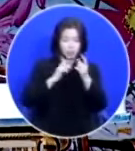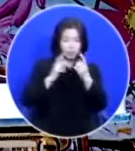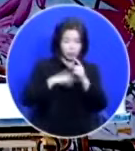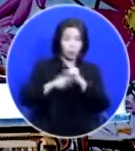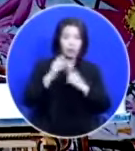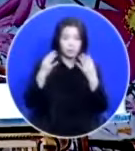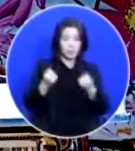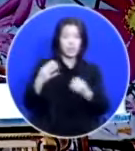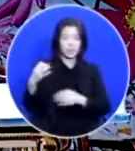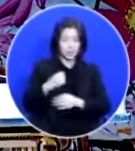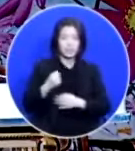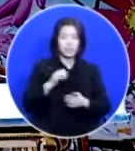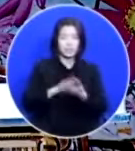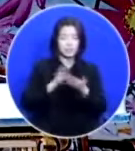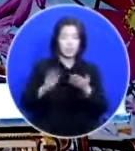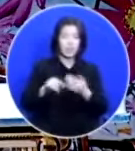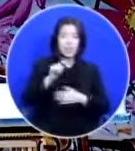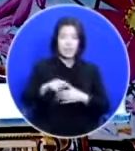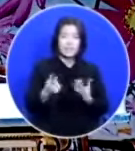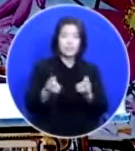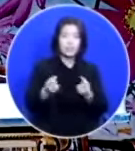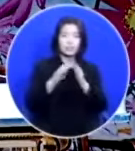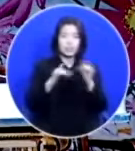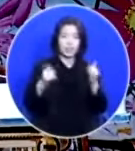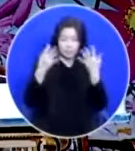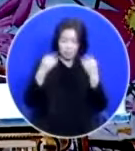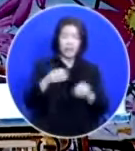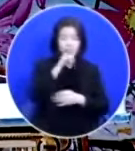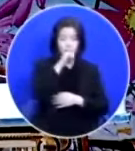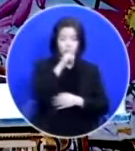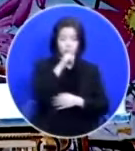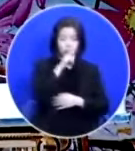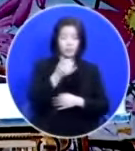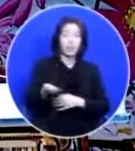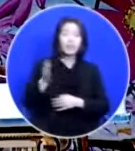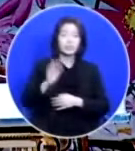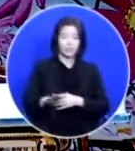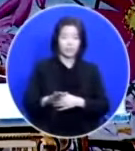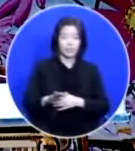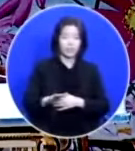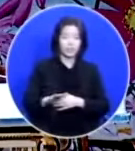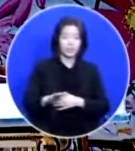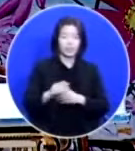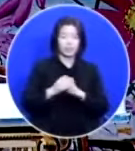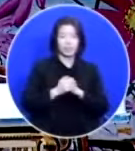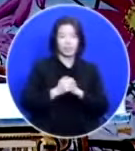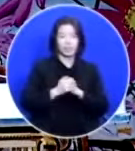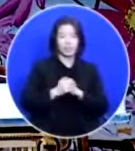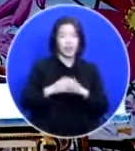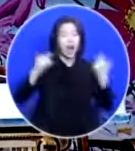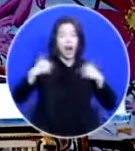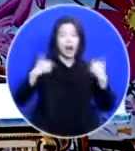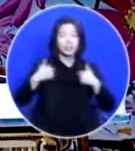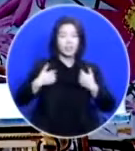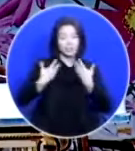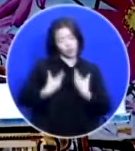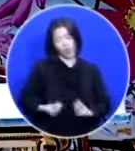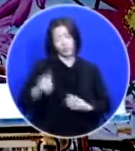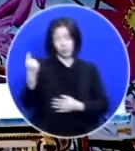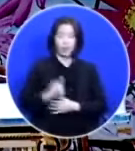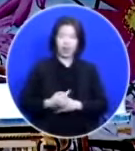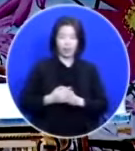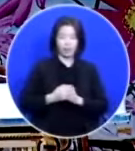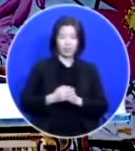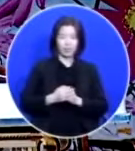이러신 분들이 많습니다 그런데 항상 좌절이 와요